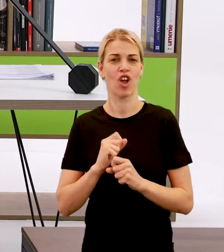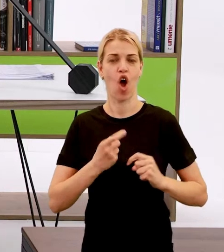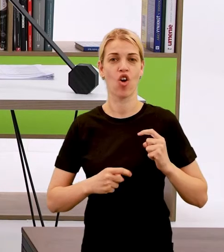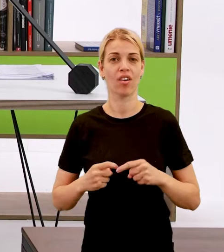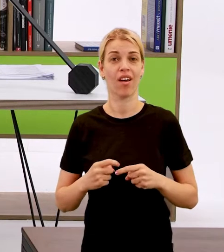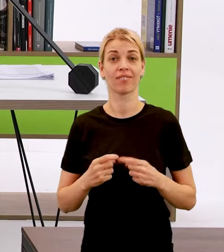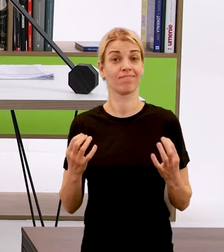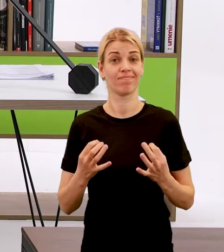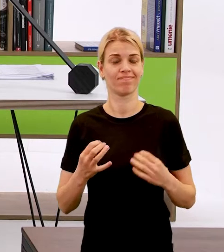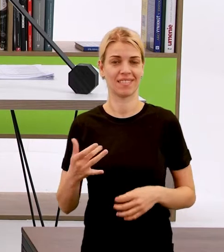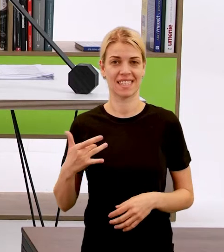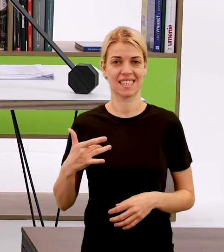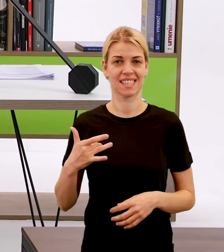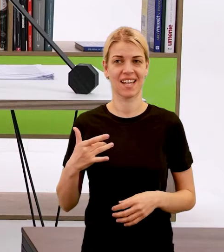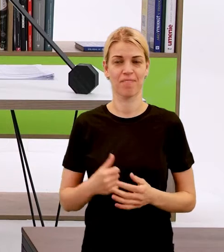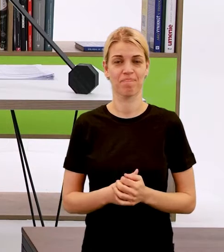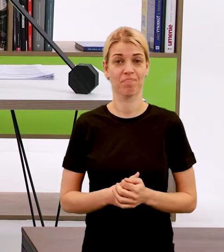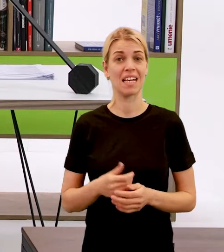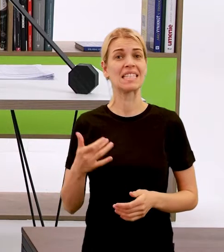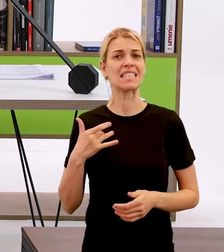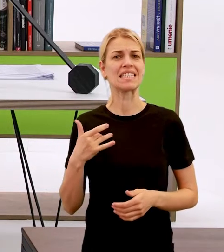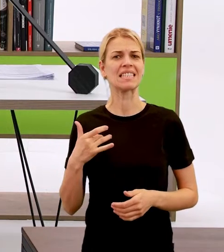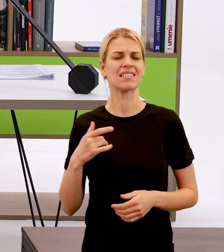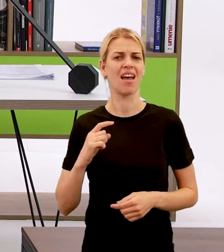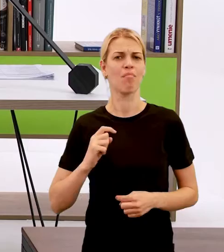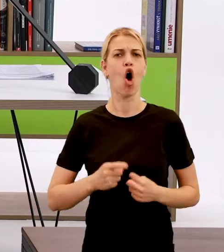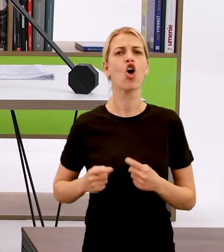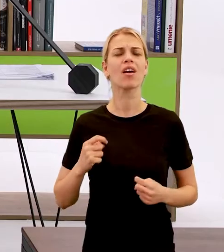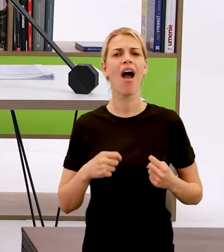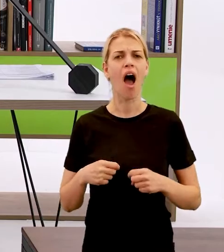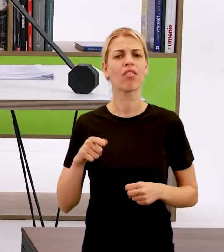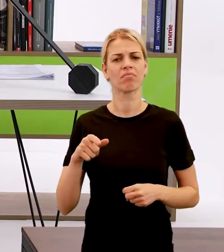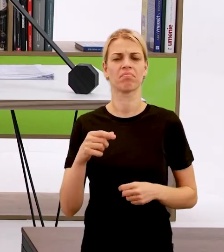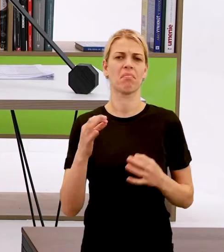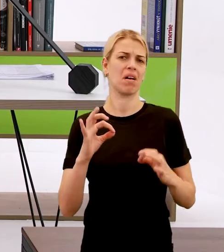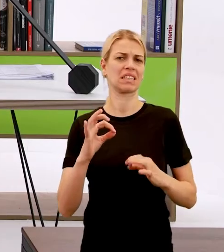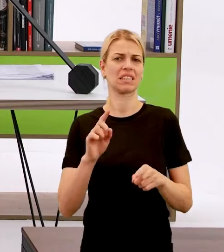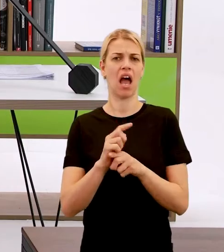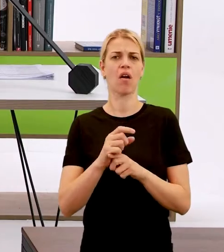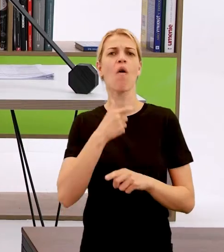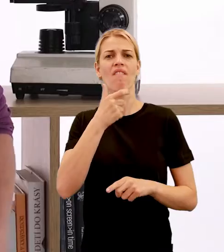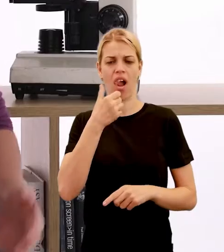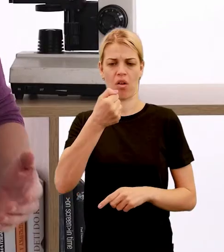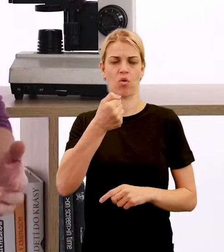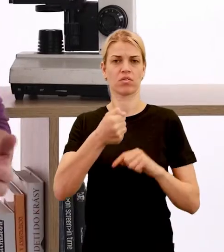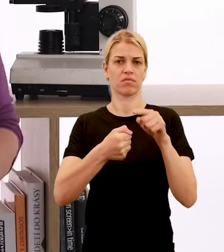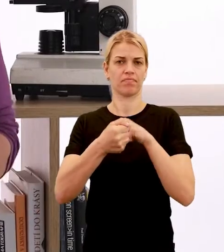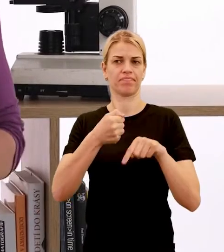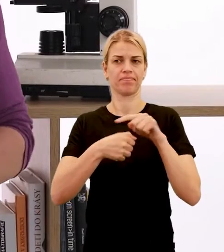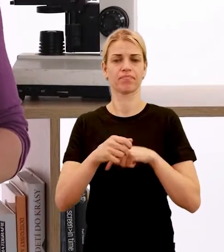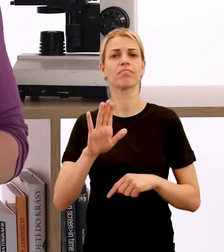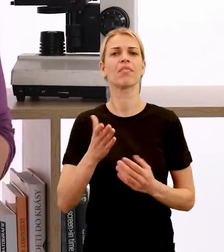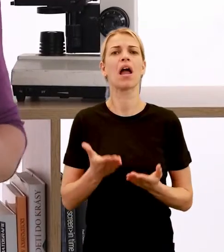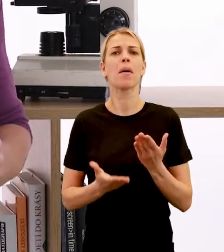srdci. Srdce je vakovitý, dutý orgán, ktorý má veľkosť asi zovretej peste. Jeho